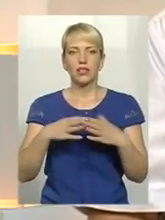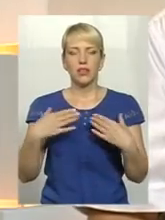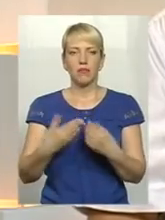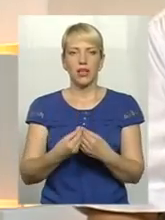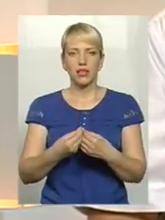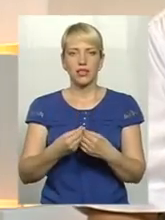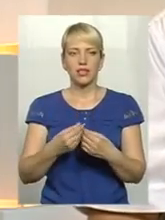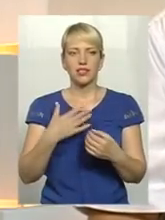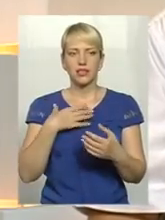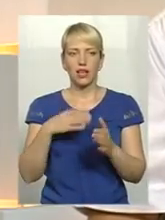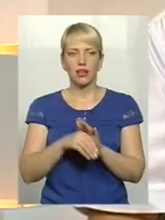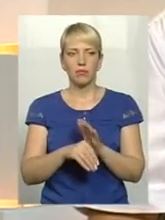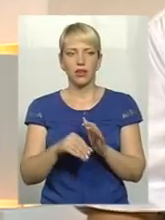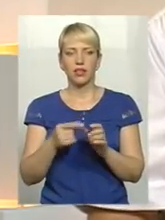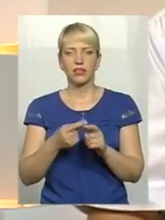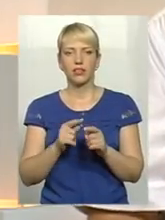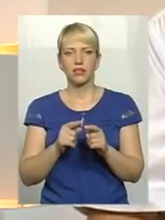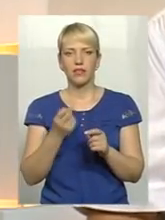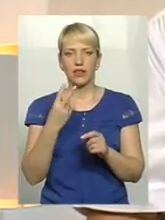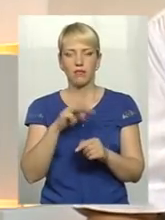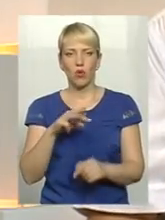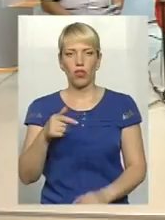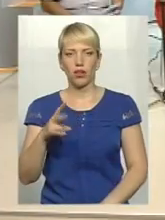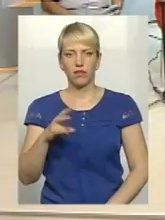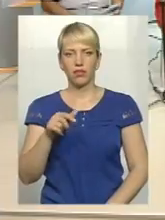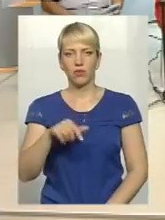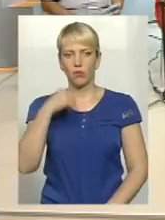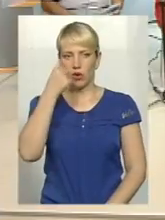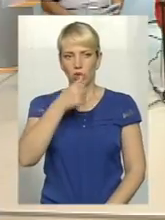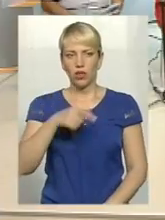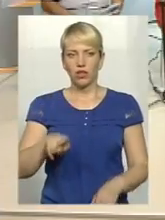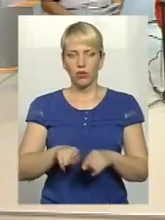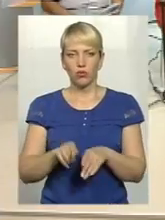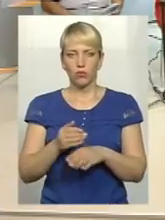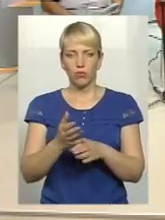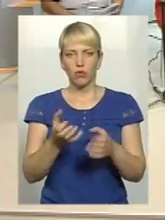майже 12 мільйонів гривень. В цьому році вже таку допомогу отримали